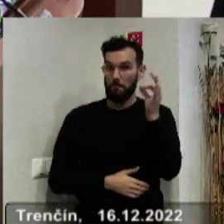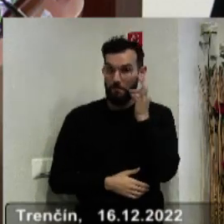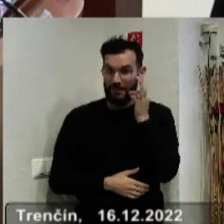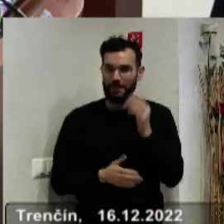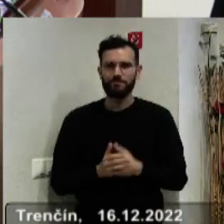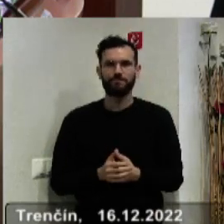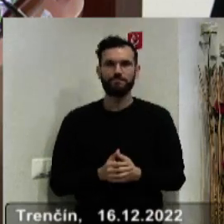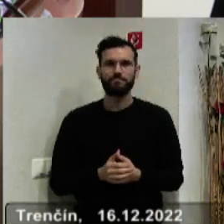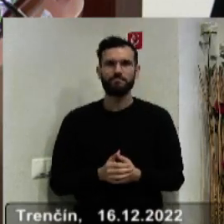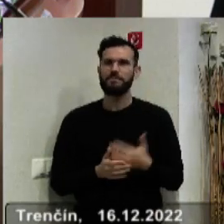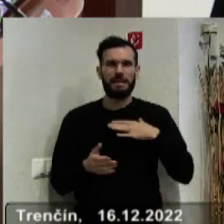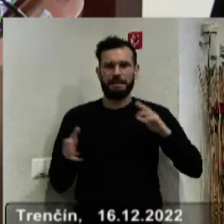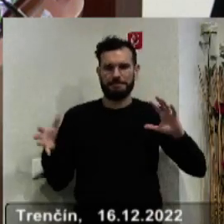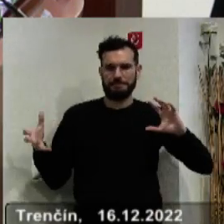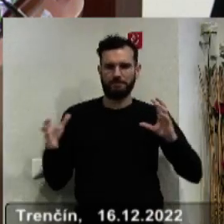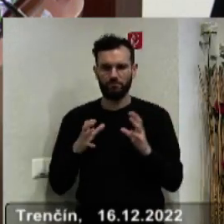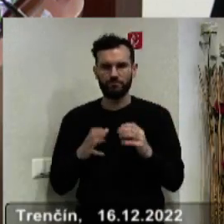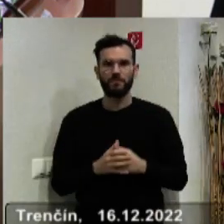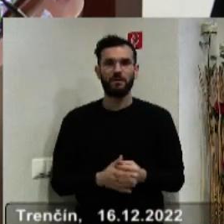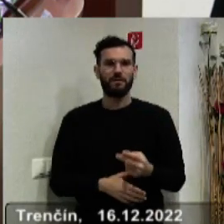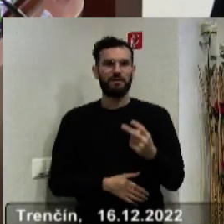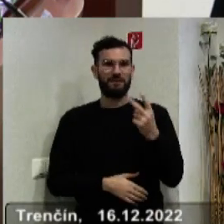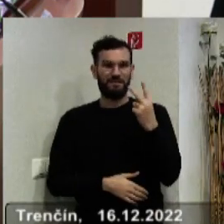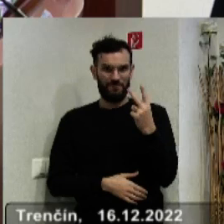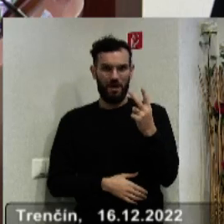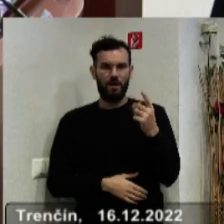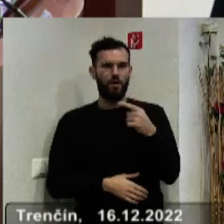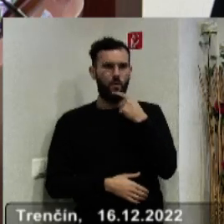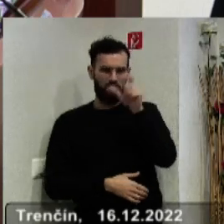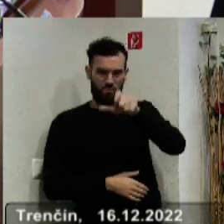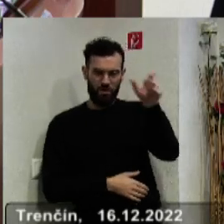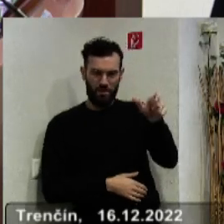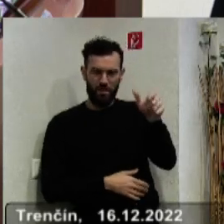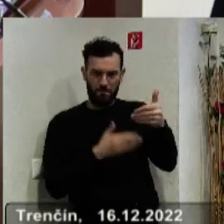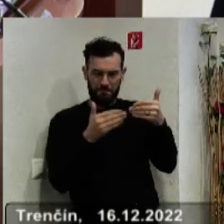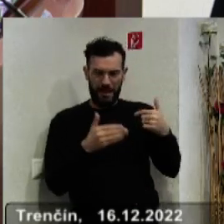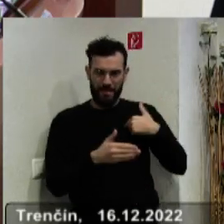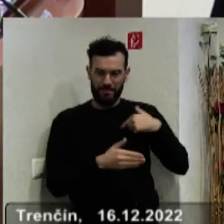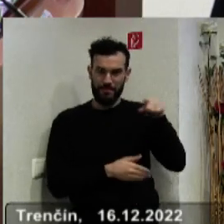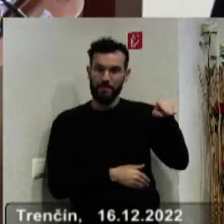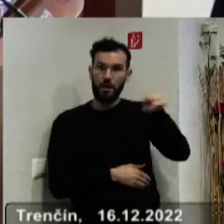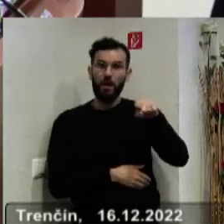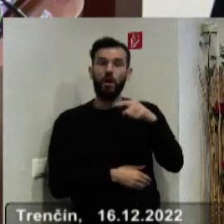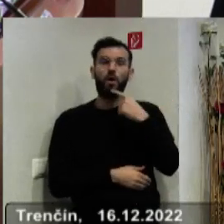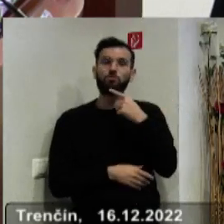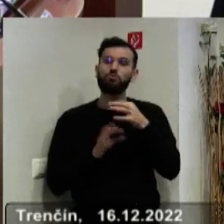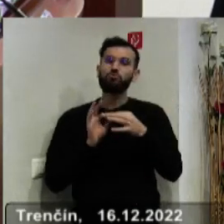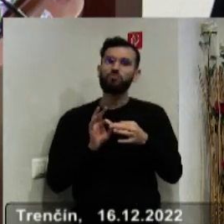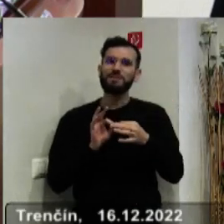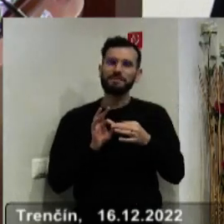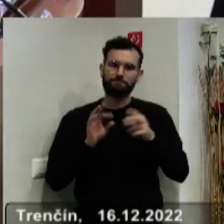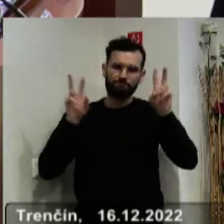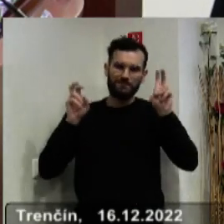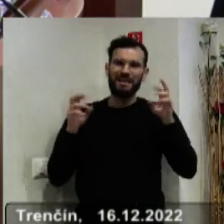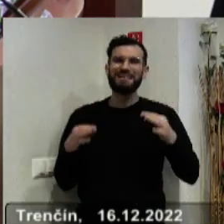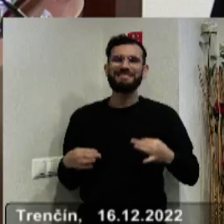pekne. Ja sa to pokusím skrátiť. Dvaja predrečníci predo mnou, obi dvaja predrečníci predo mnou rozprávali o otázkach zdravia,